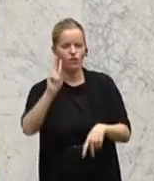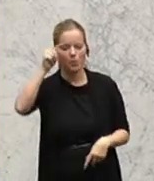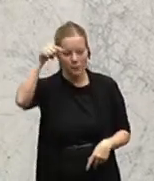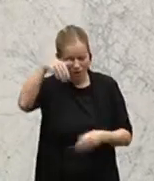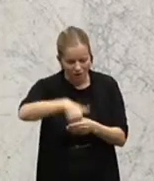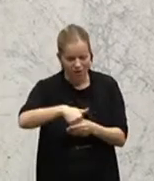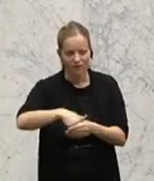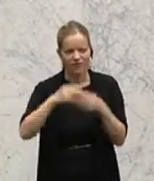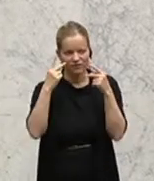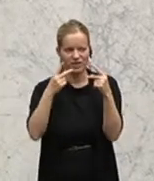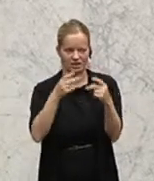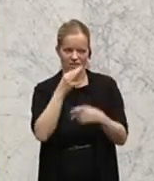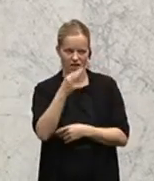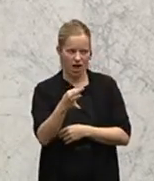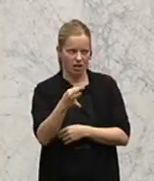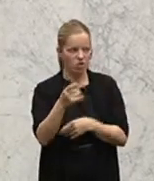weiterzubringen.